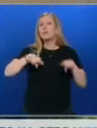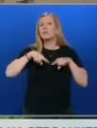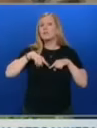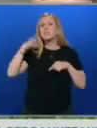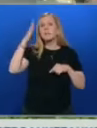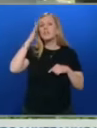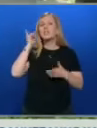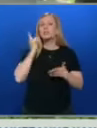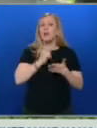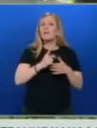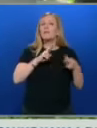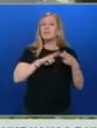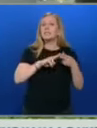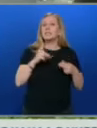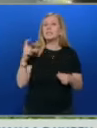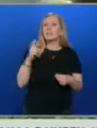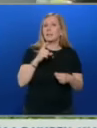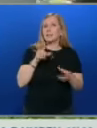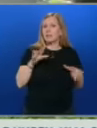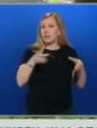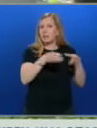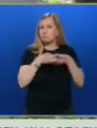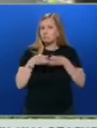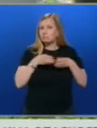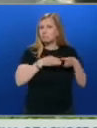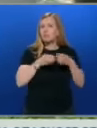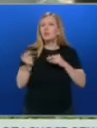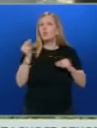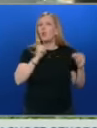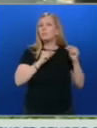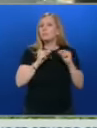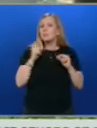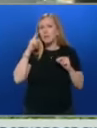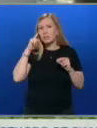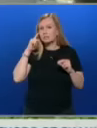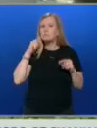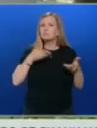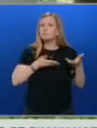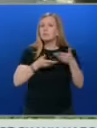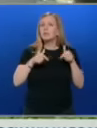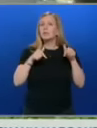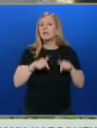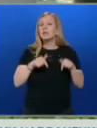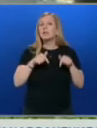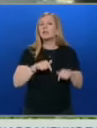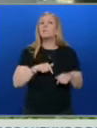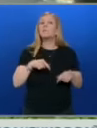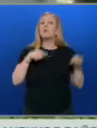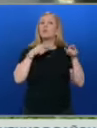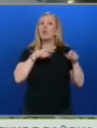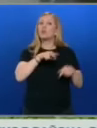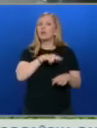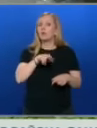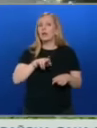Пленума на Висшия съдебен съвет да обсъди дали прокурорската колегия или пленарния състав на съвета